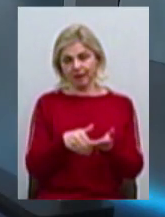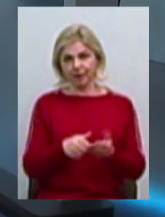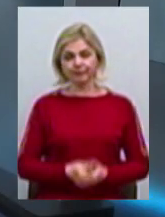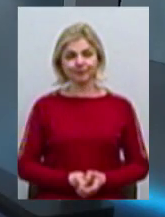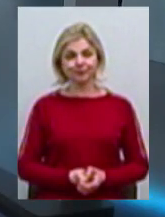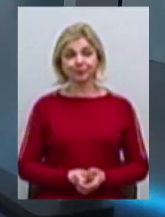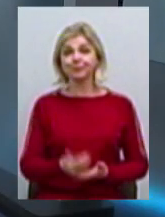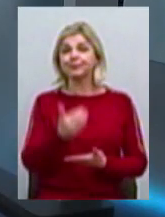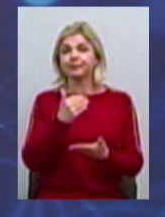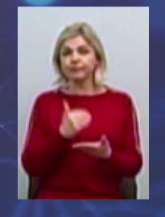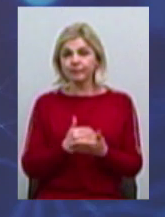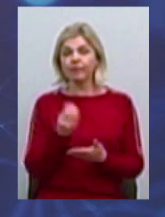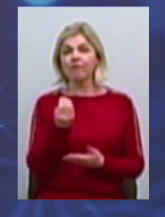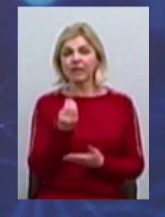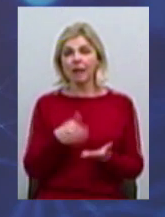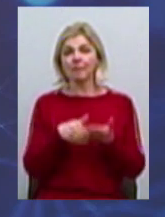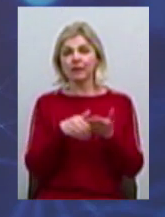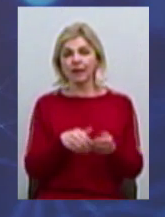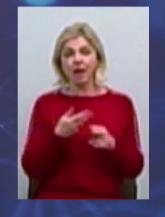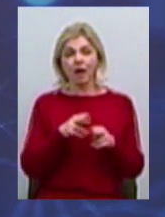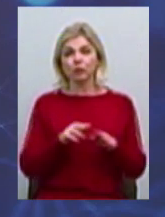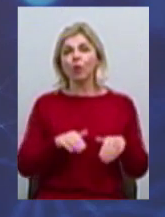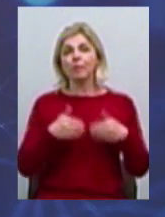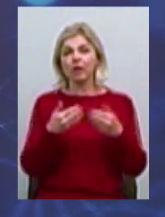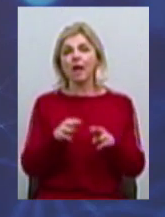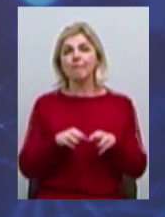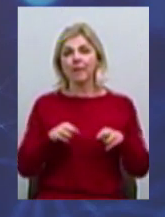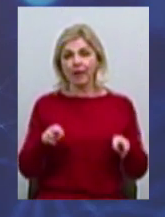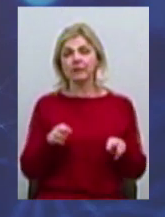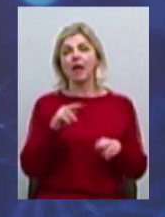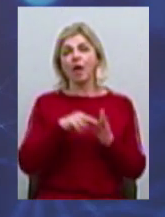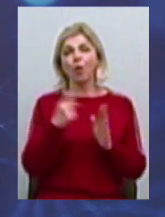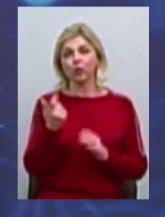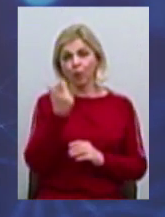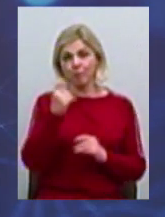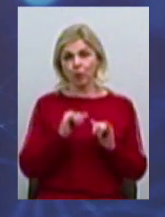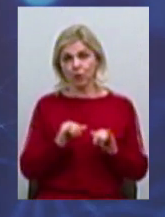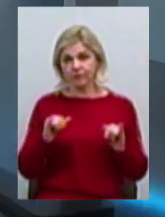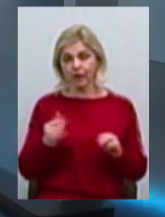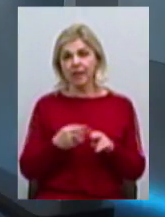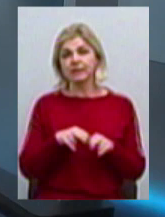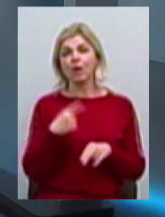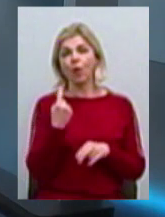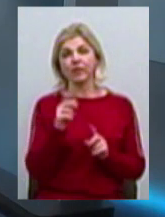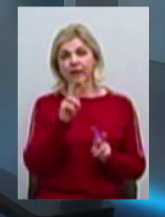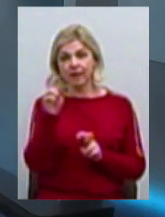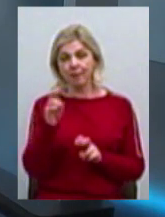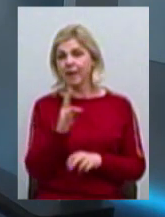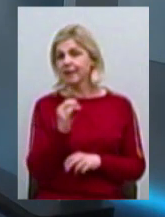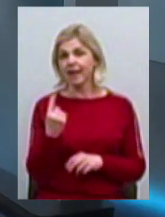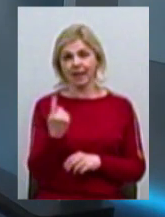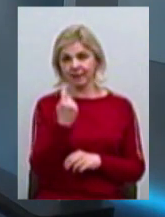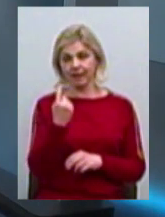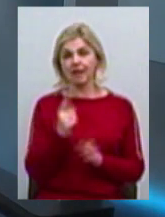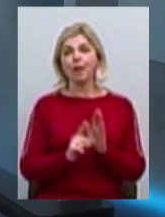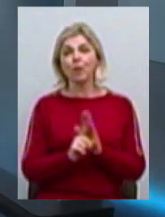Отже, фінансова підтримка, котру пропонує Мінеконом розвитку, це основна тема, я наскільки зрозумію, сьогоднішньої конференції, хоча не єдина. Все ж таки,